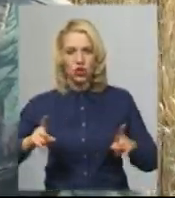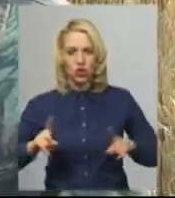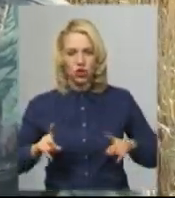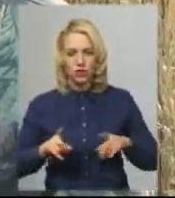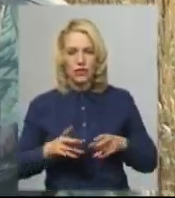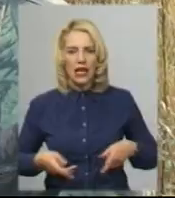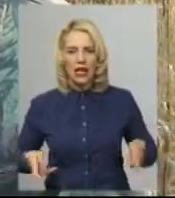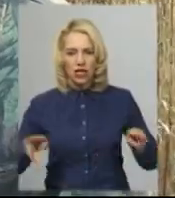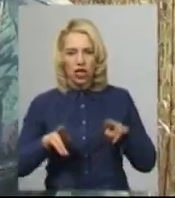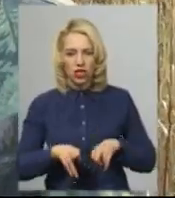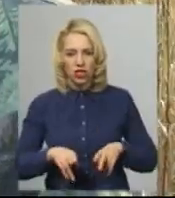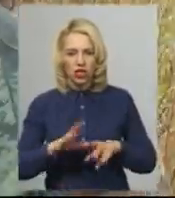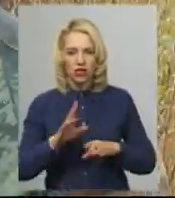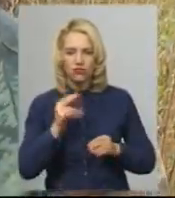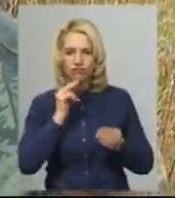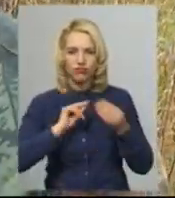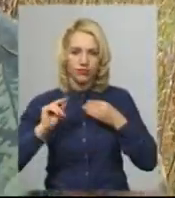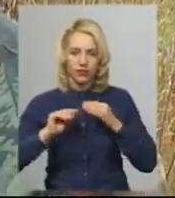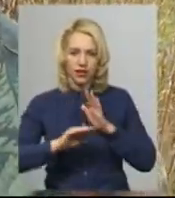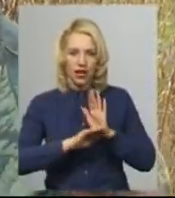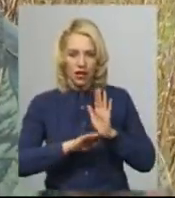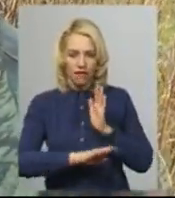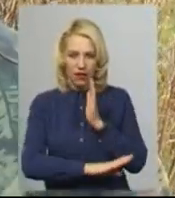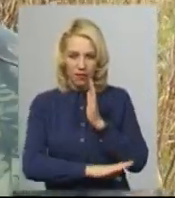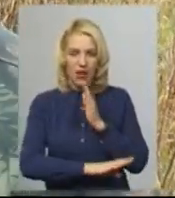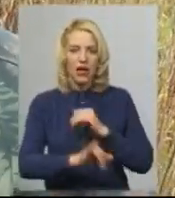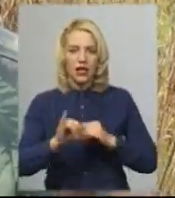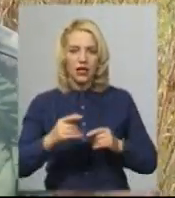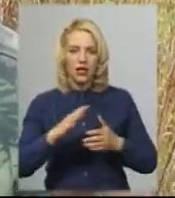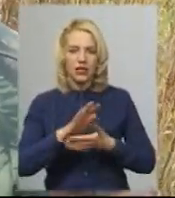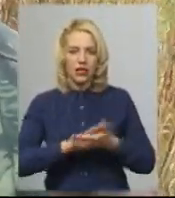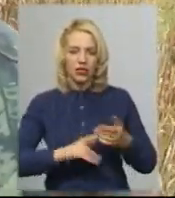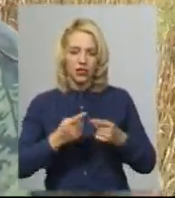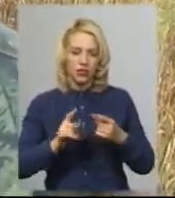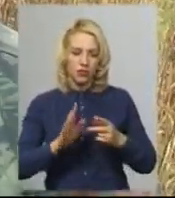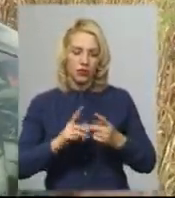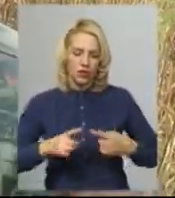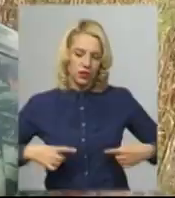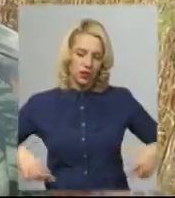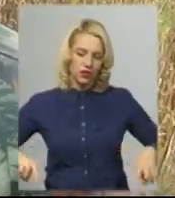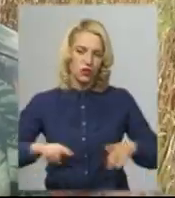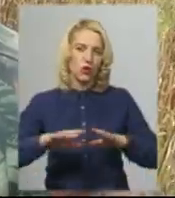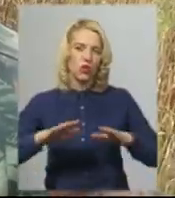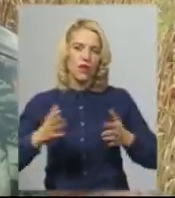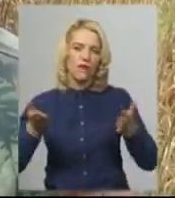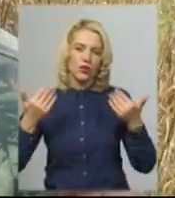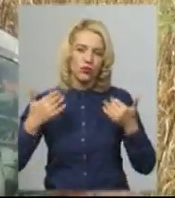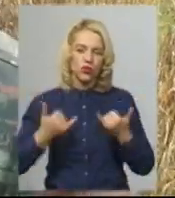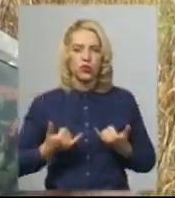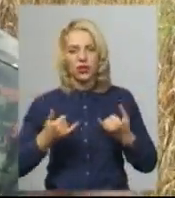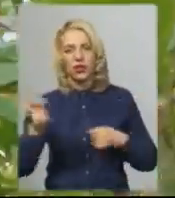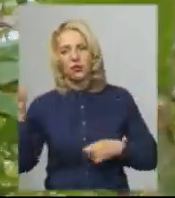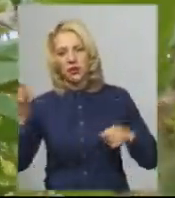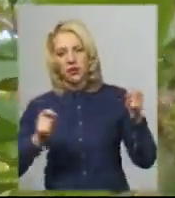самі такі плюсові дерева. В подальшому це відповідна рекреаційна зона, для місцевих людей, так і для приїжджих